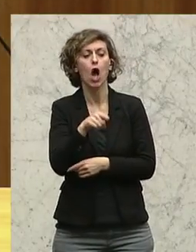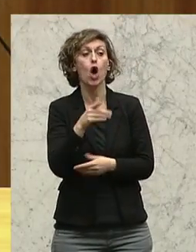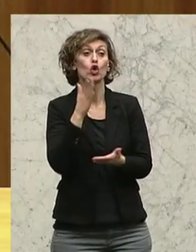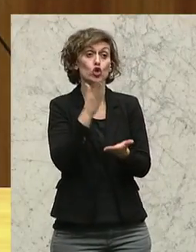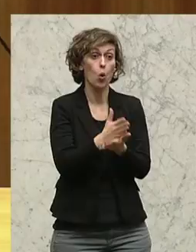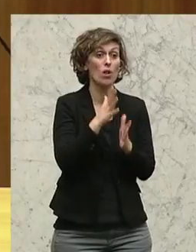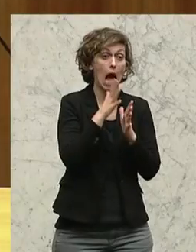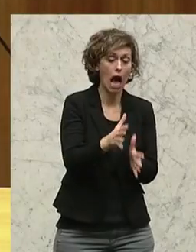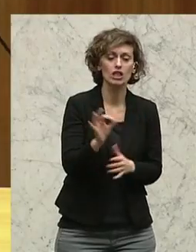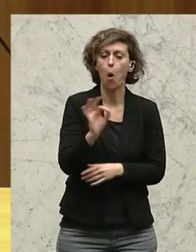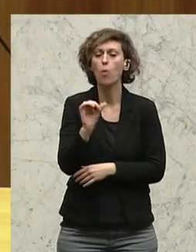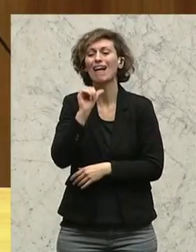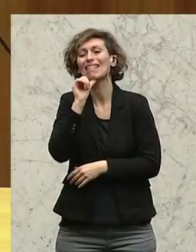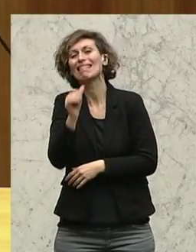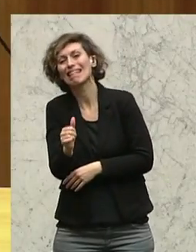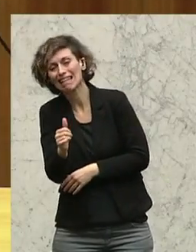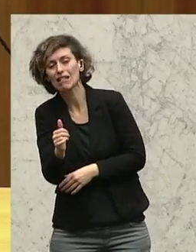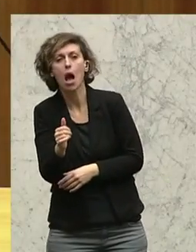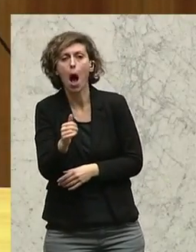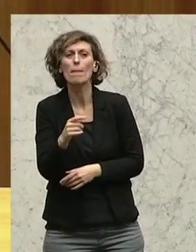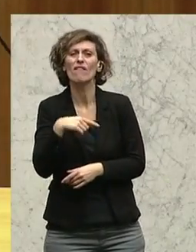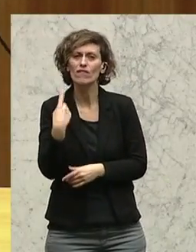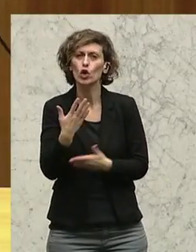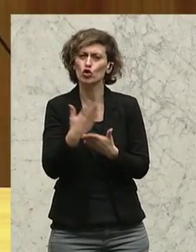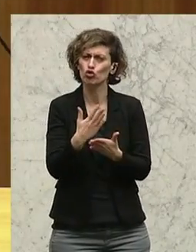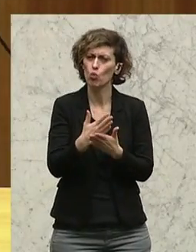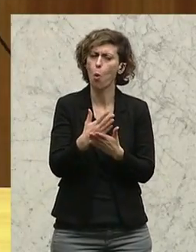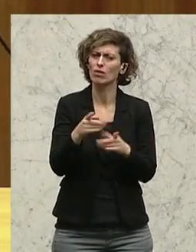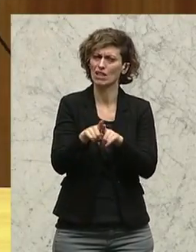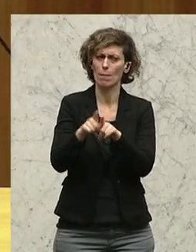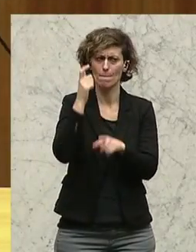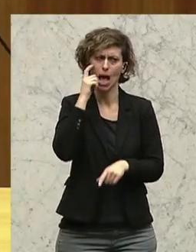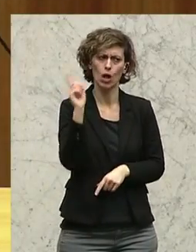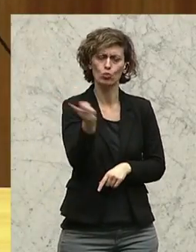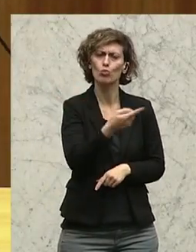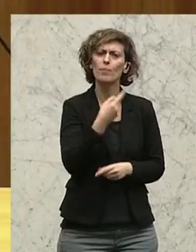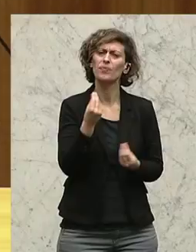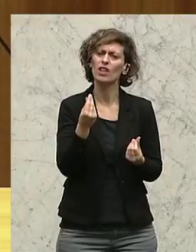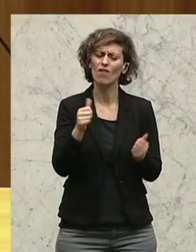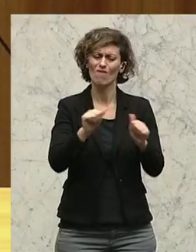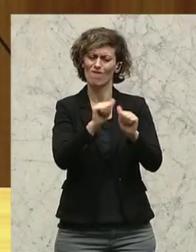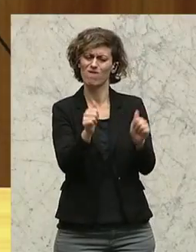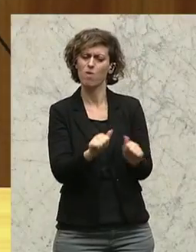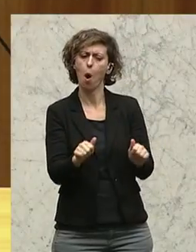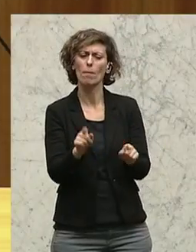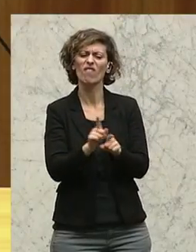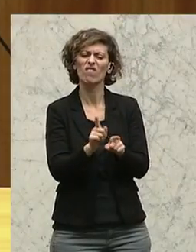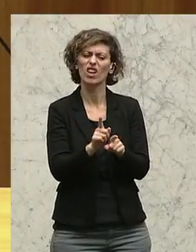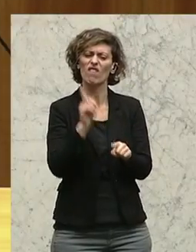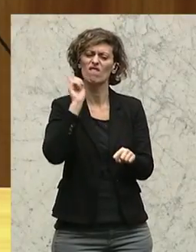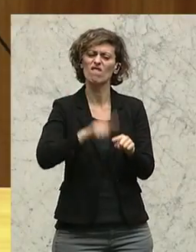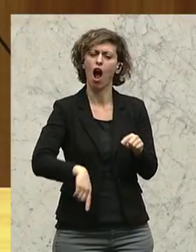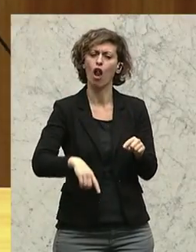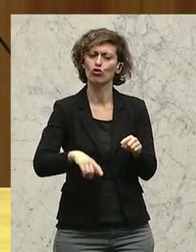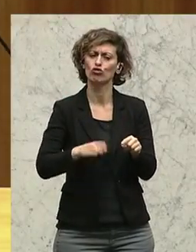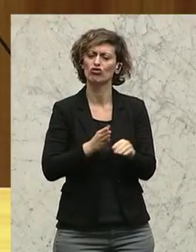schon Hass ist oder vielleicht noch nicht gerade, wir sind uns glaube ich alle einig, dass diese Art von Entgleisungen